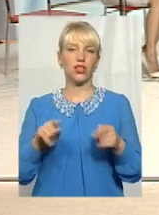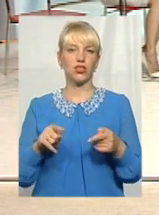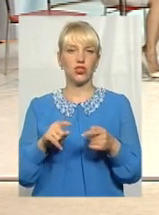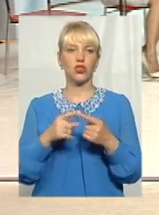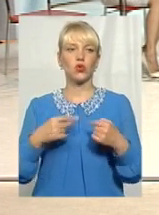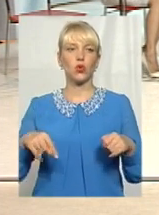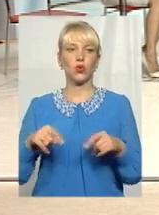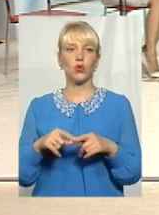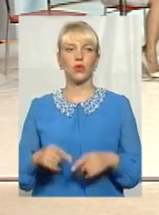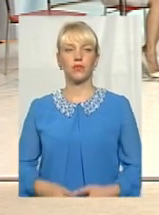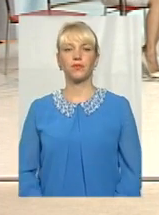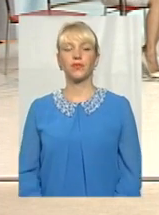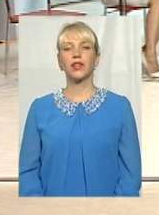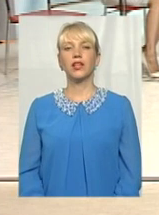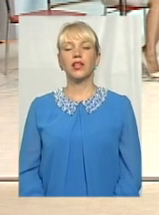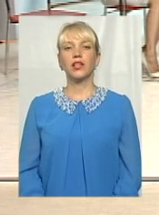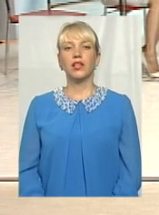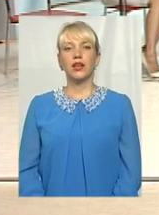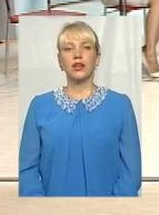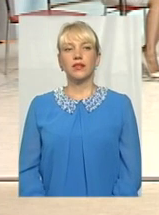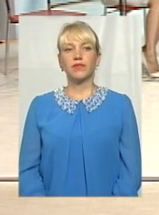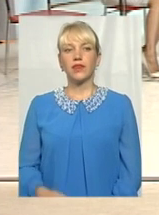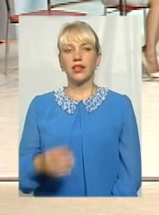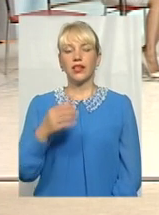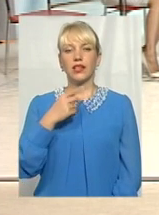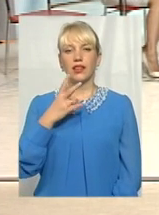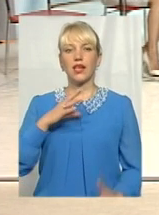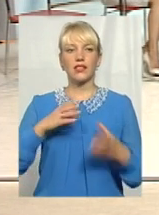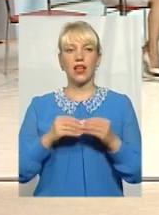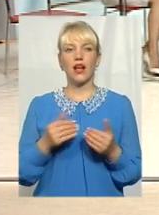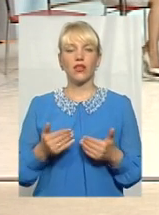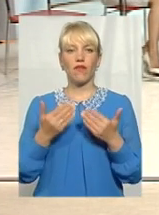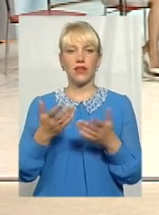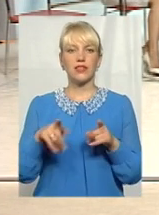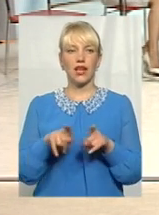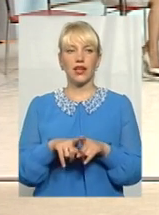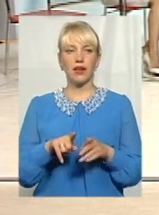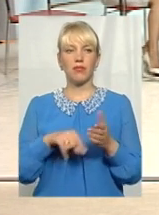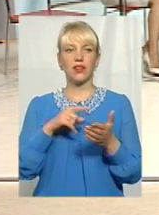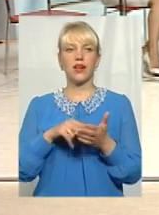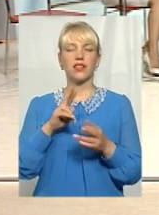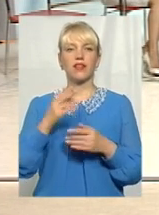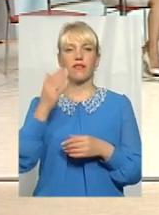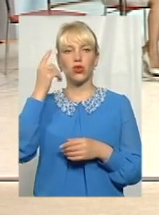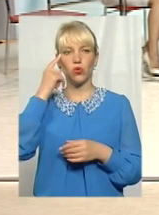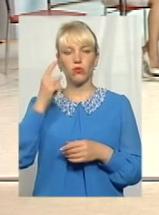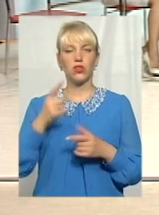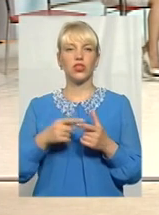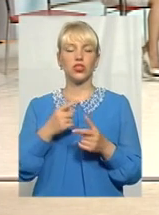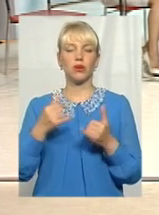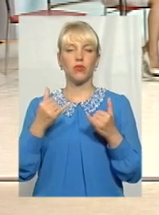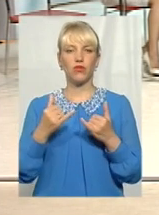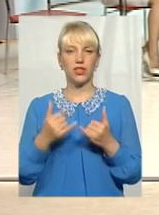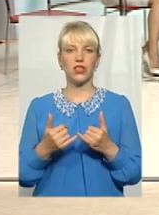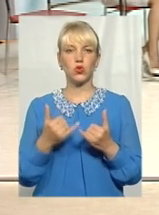Дякую, пані Інна. І на загал тоді в мене до вас таке питання. Як ви думаєте, чи повинні незалежні медіа сучасні